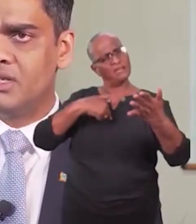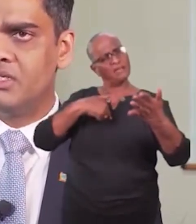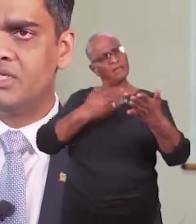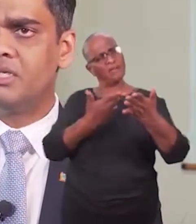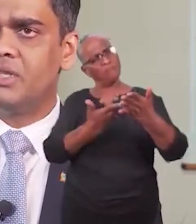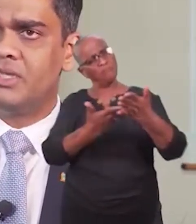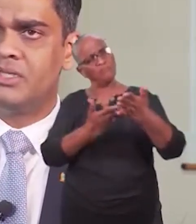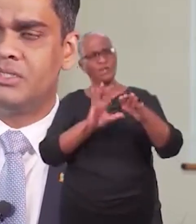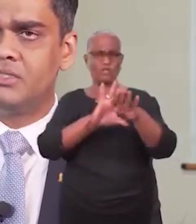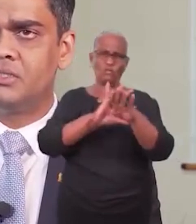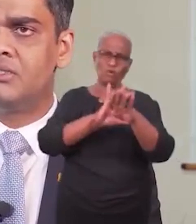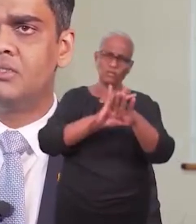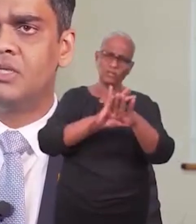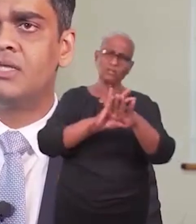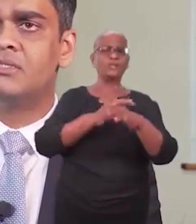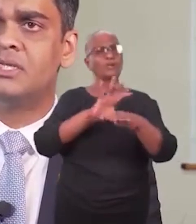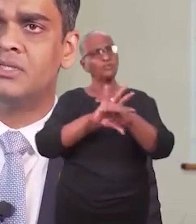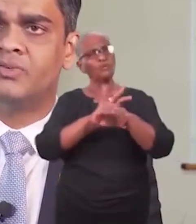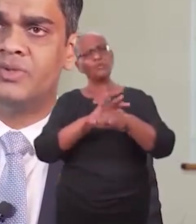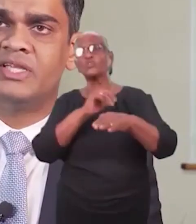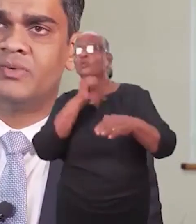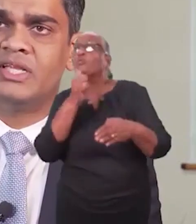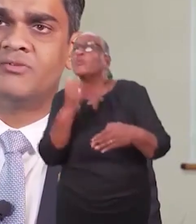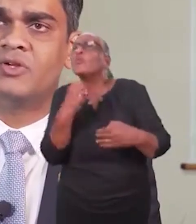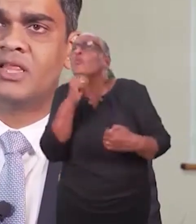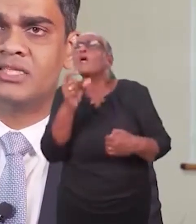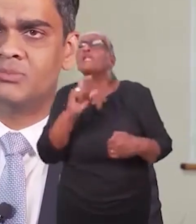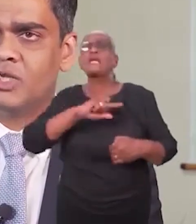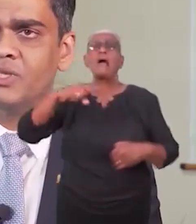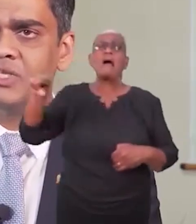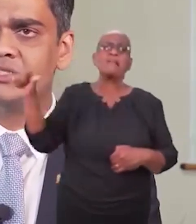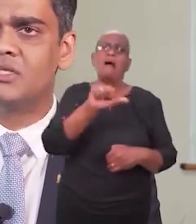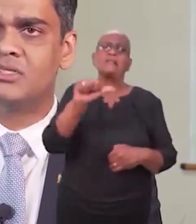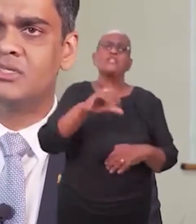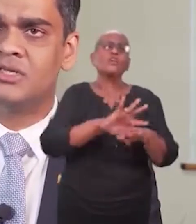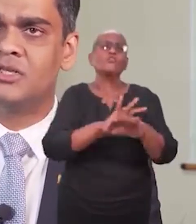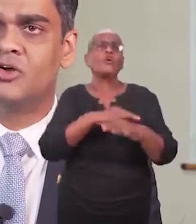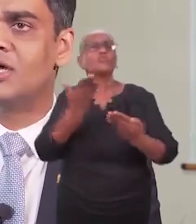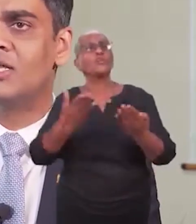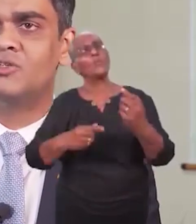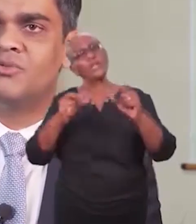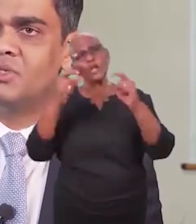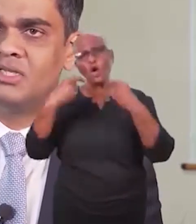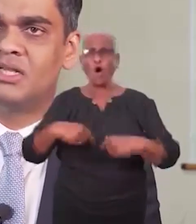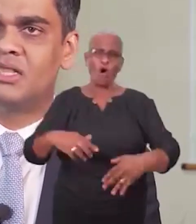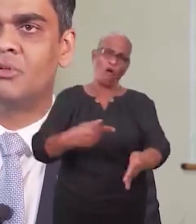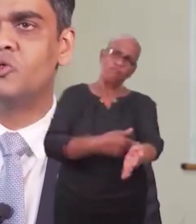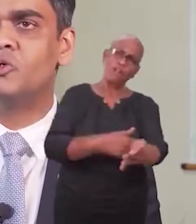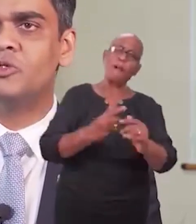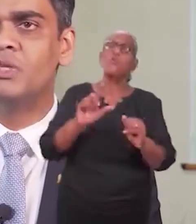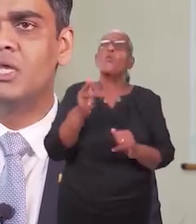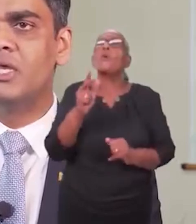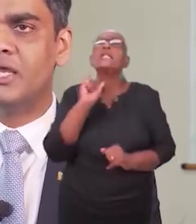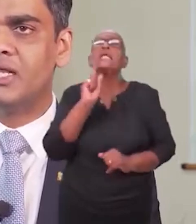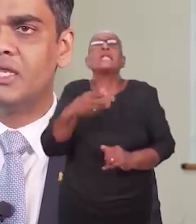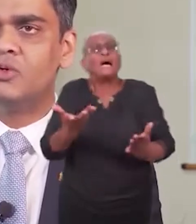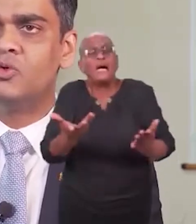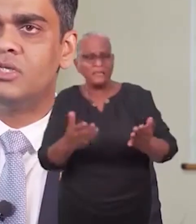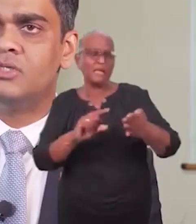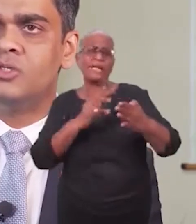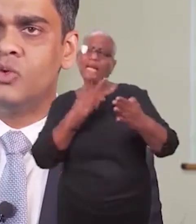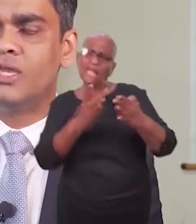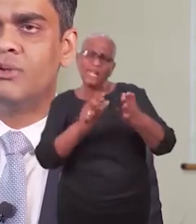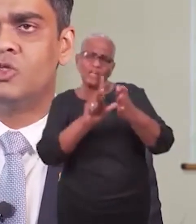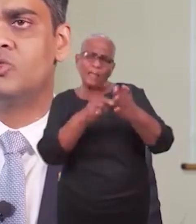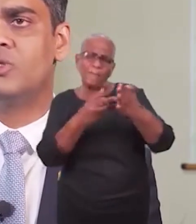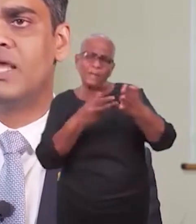ik ben hier bij een arts en die wil weten wanneer ik voor het laatst ben geweest naar een long arts of naar het laboratorium. En dan kan